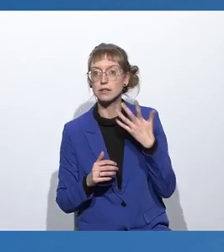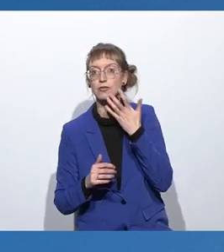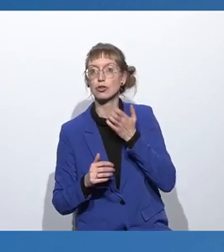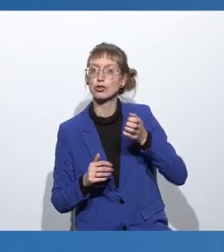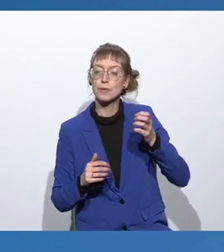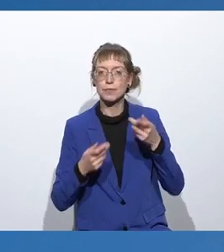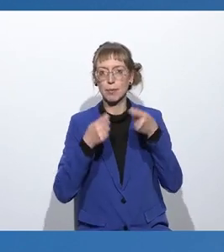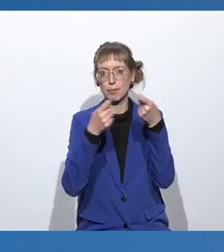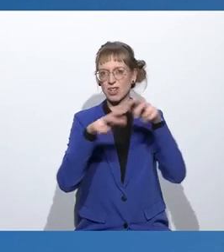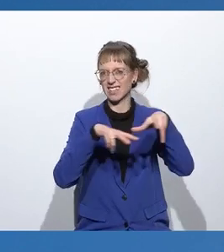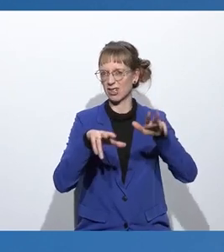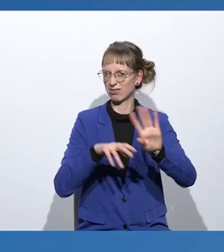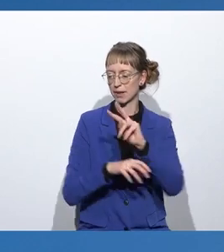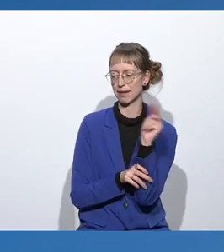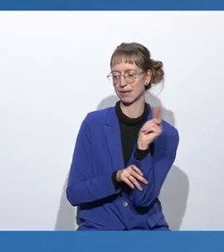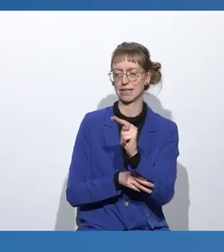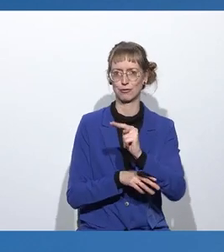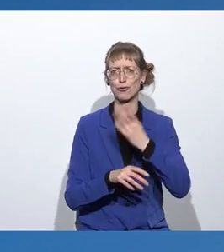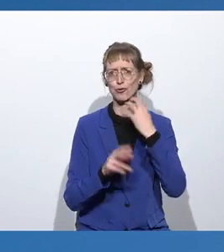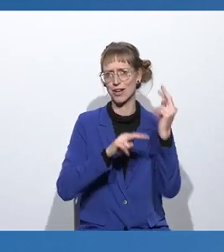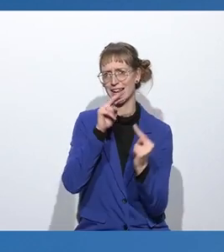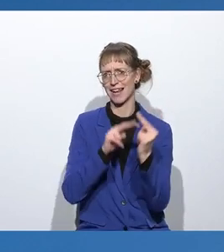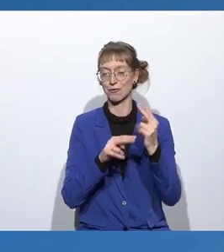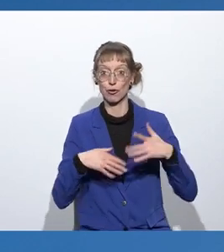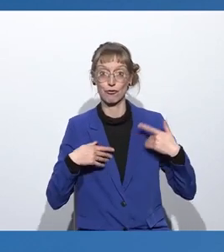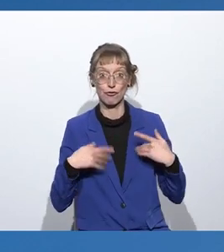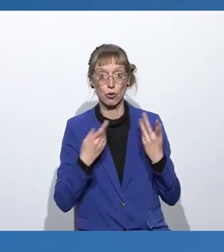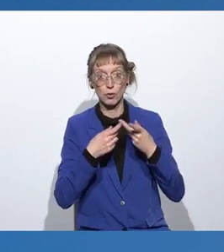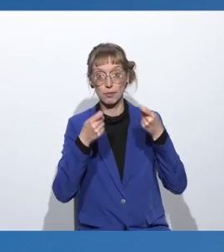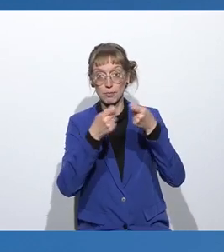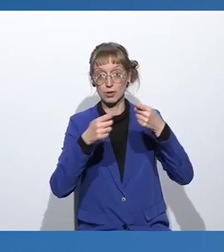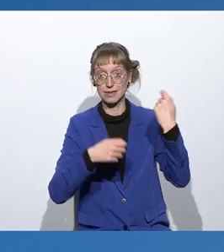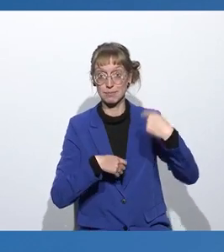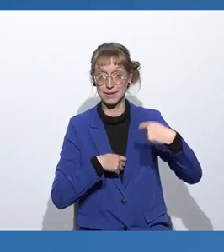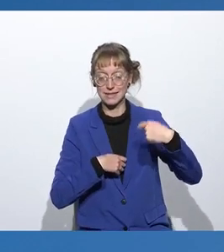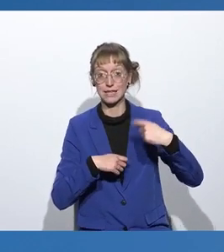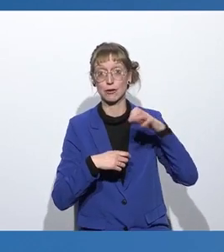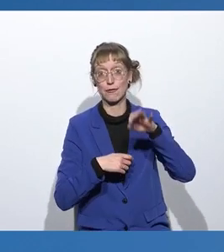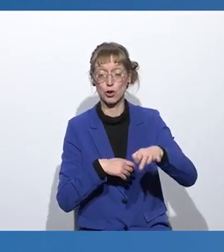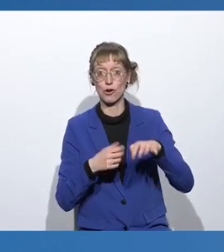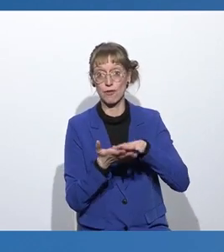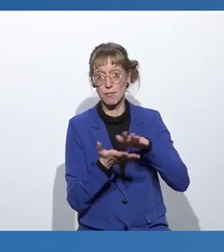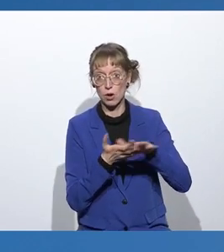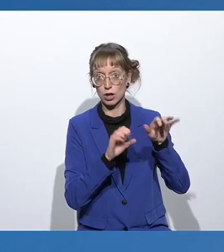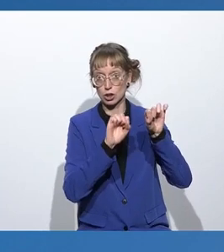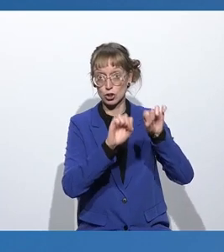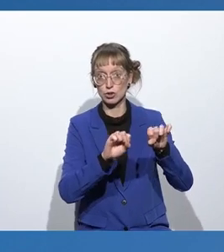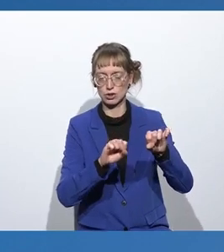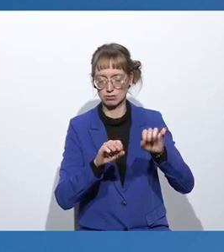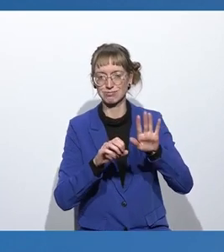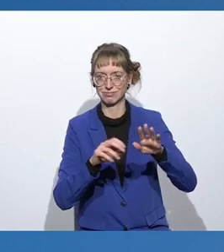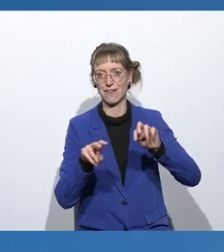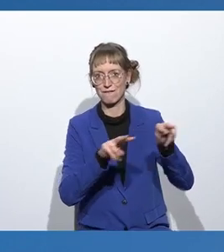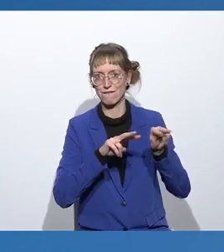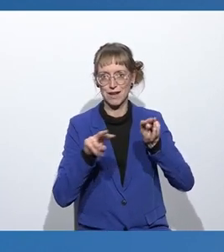Perspektive der Bundesregierung kennenlernen. Wir freuen uns sehr, dass die Bundesministerin für Verbraucherschutz uns ein Video-Statement